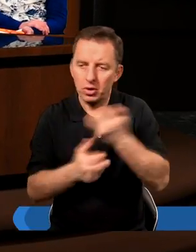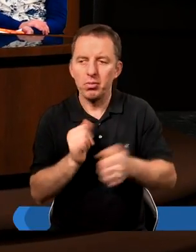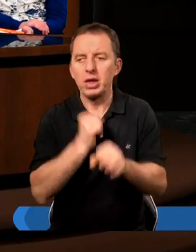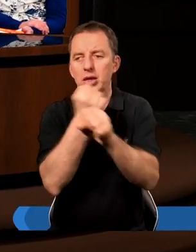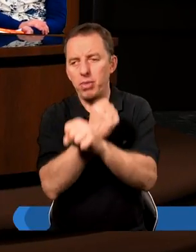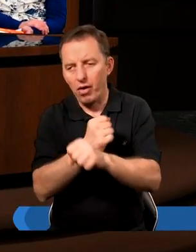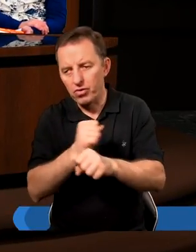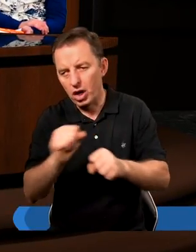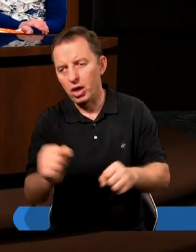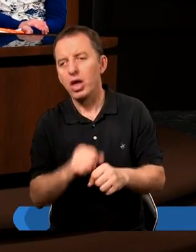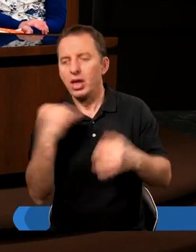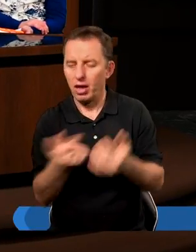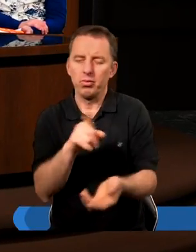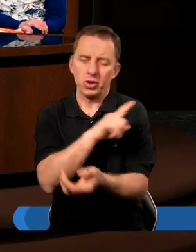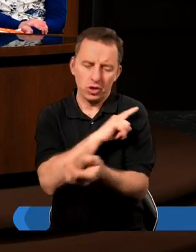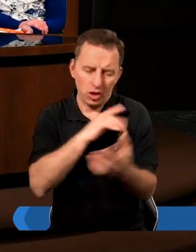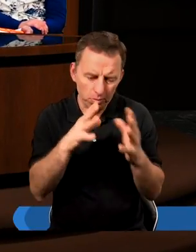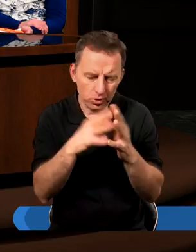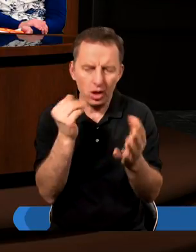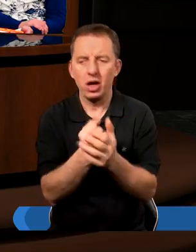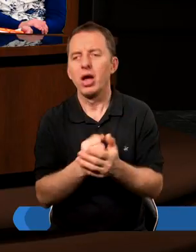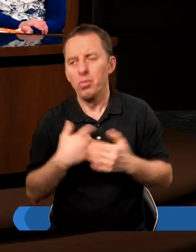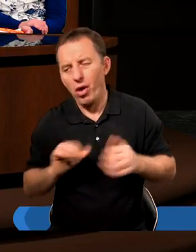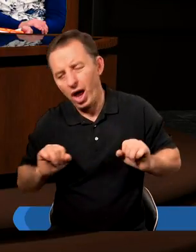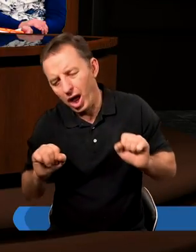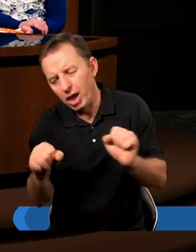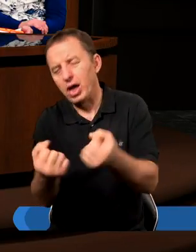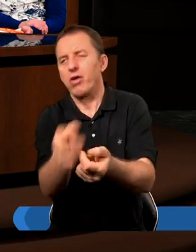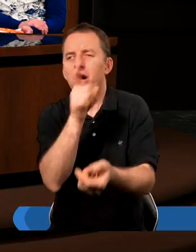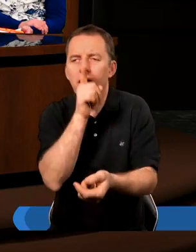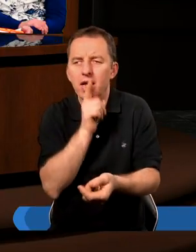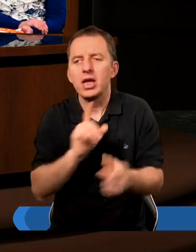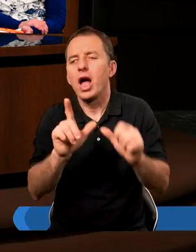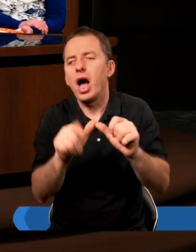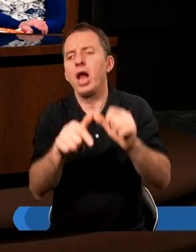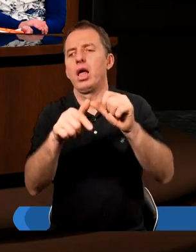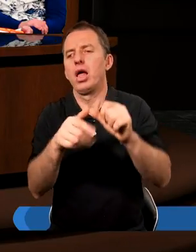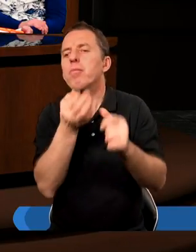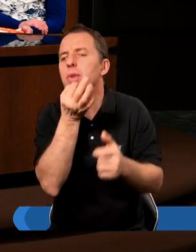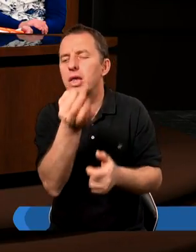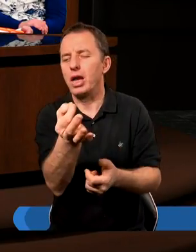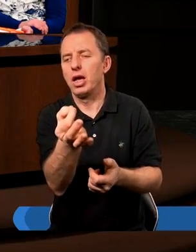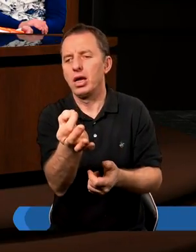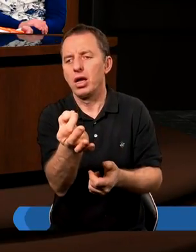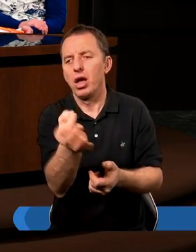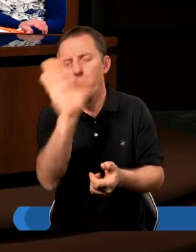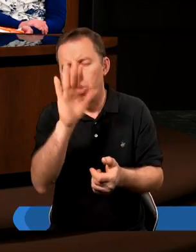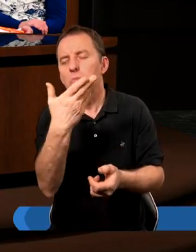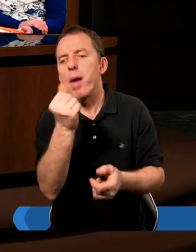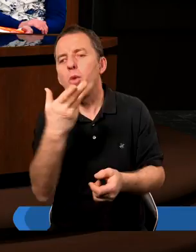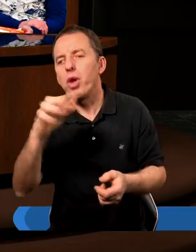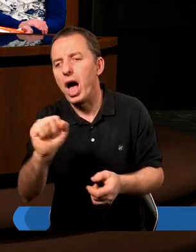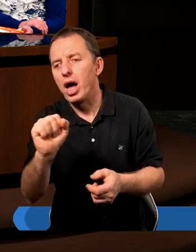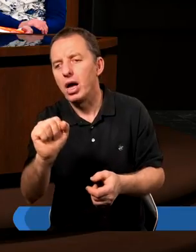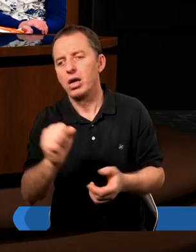czynić, aby być zbawionym? Przestrzegam przykazań. To był człowiek zaangażowany religijnie. Ale pytanie, Bóg czy mam